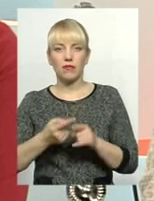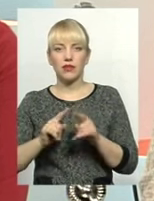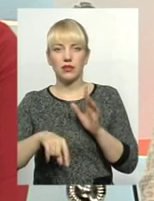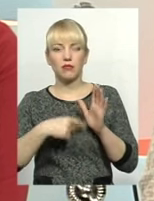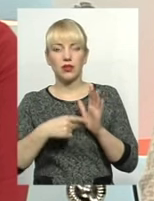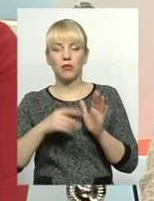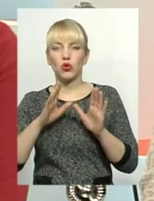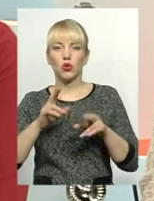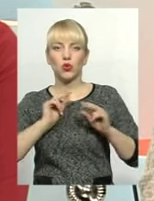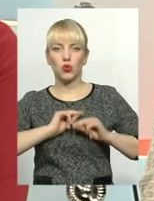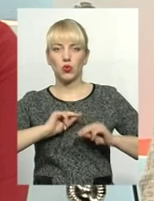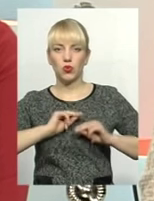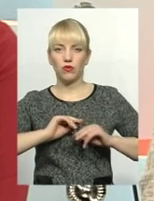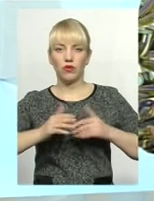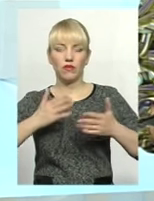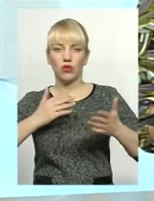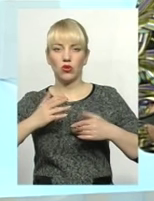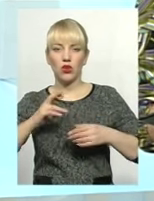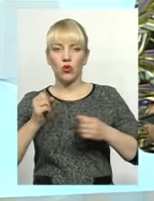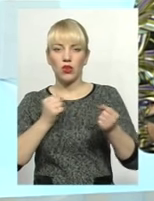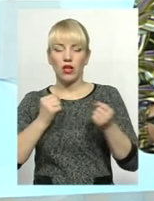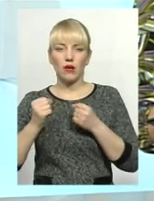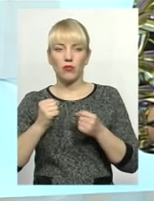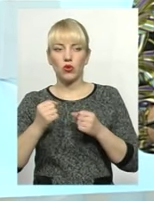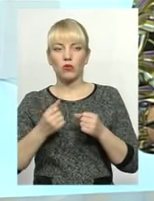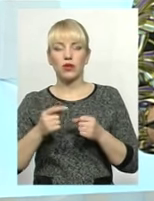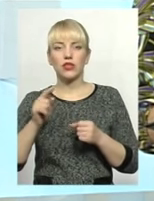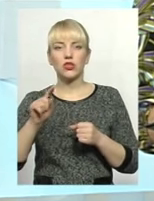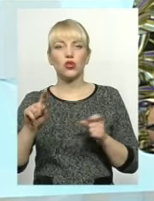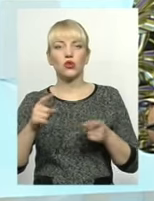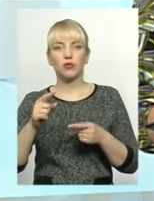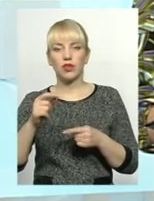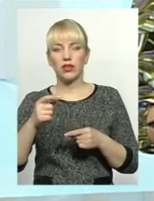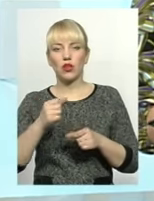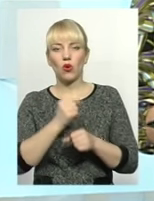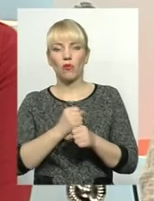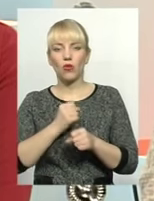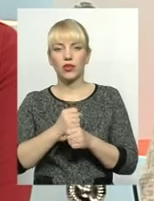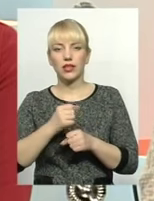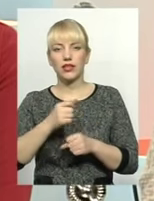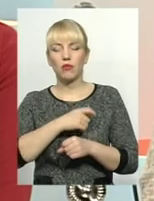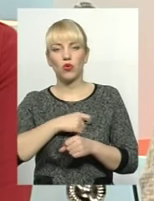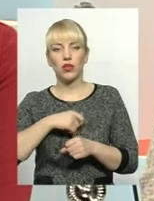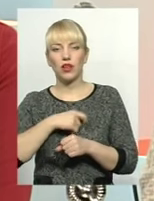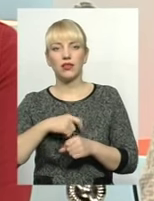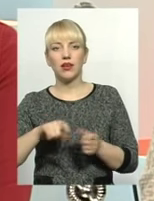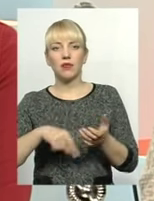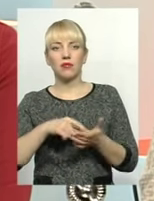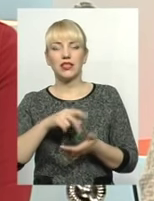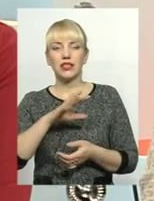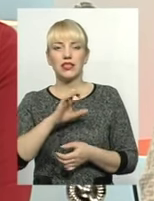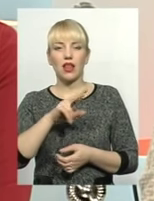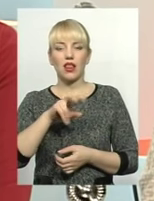трудові відносини, але я хочу сказати напруга саме завдяки роботі депутатського корпусу міста Славути, міста